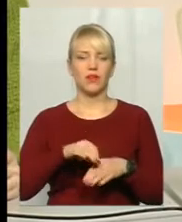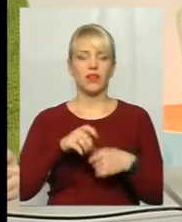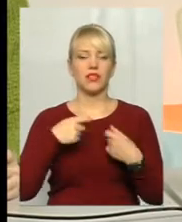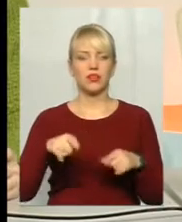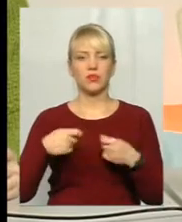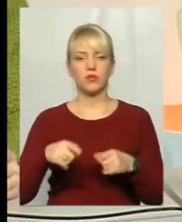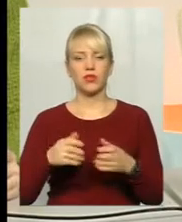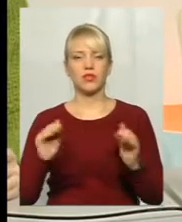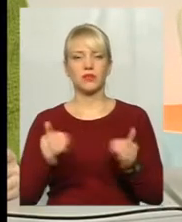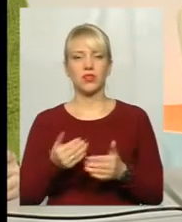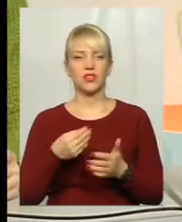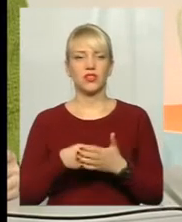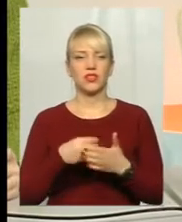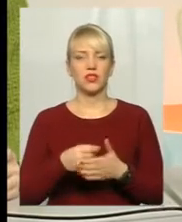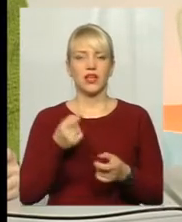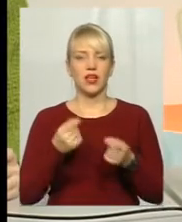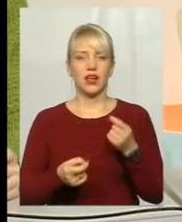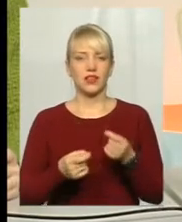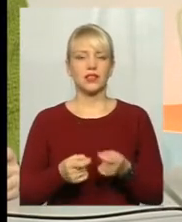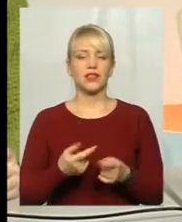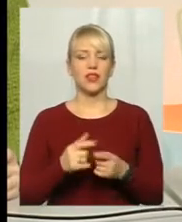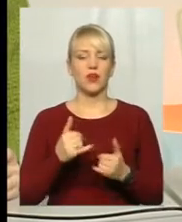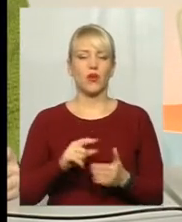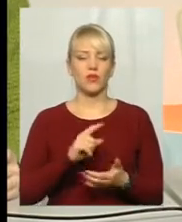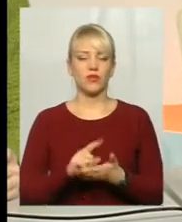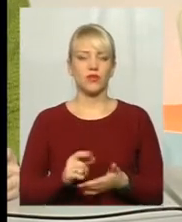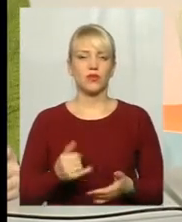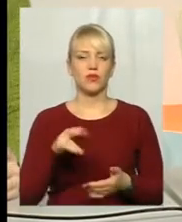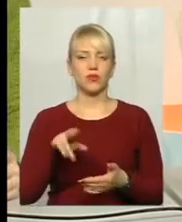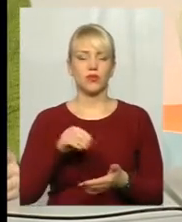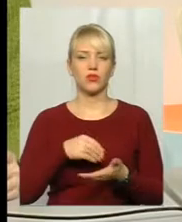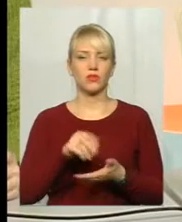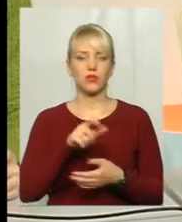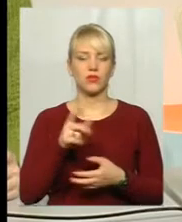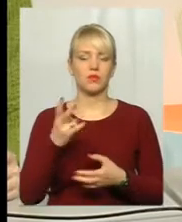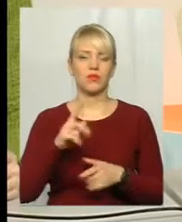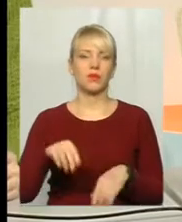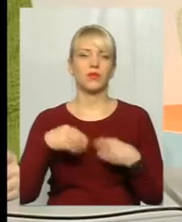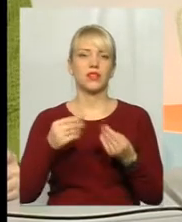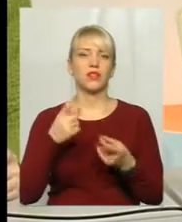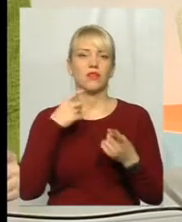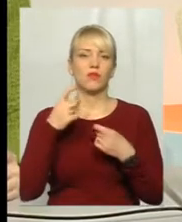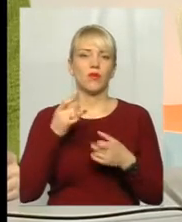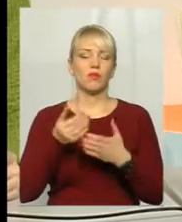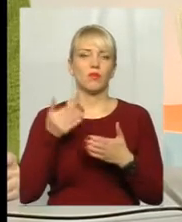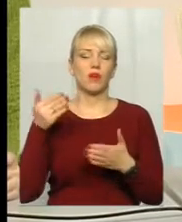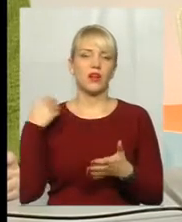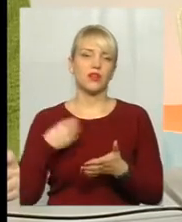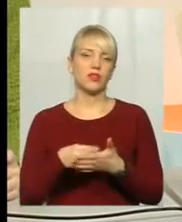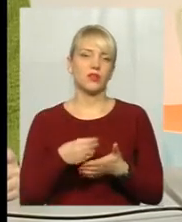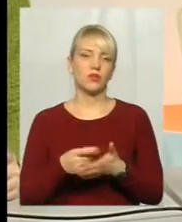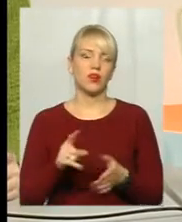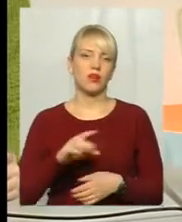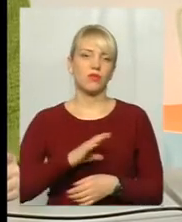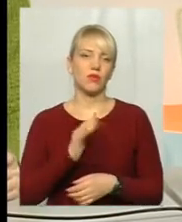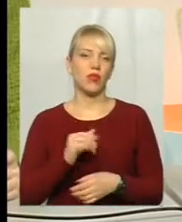ціни, акції, знижки, обов'язково до споживачів повинна доводитись інформація про попередню ціну, яка була,